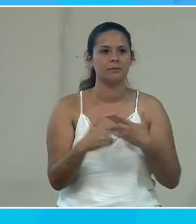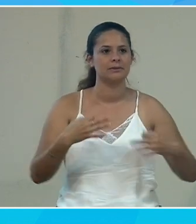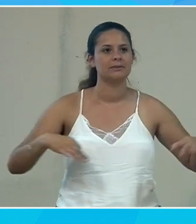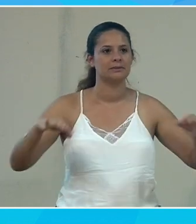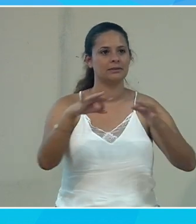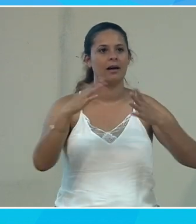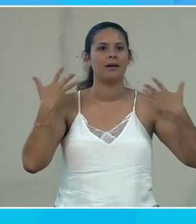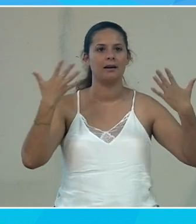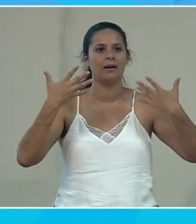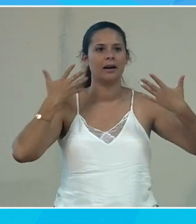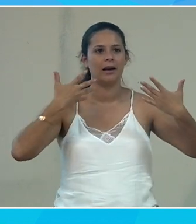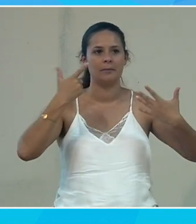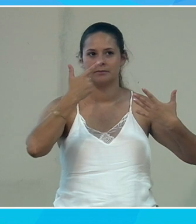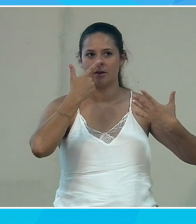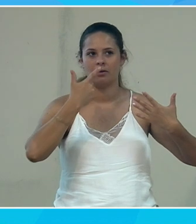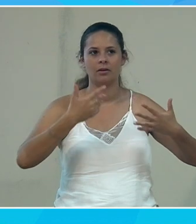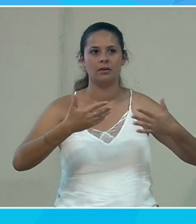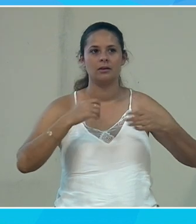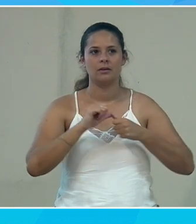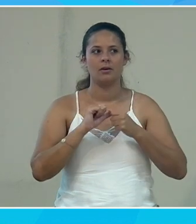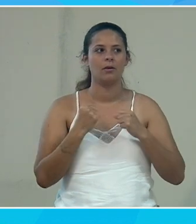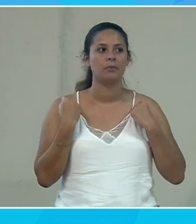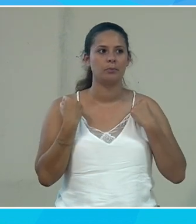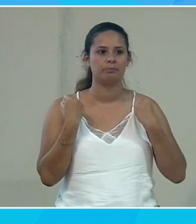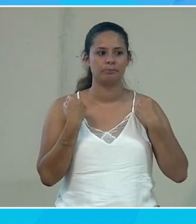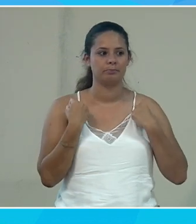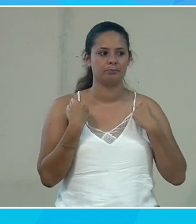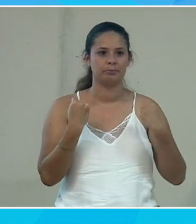c'est bizarre vous avez un pouvoir à distance qui est